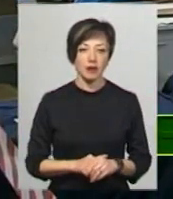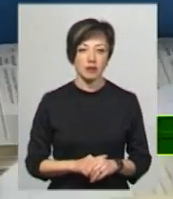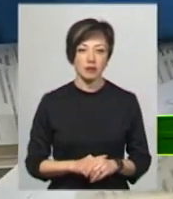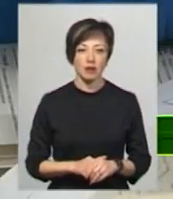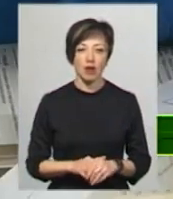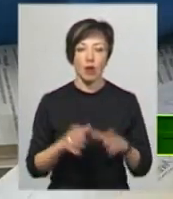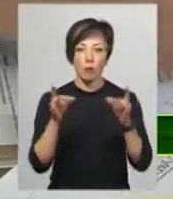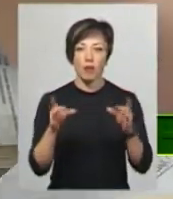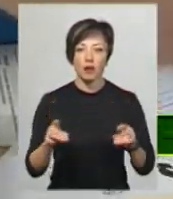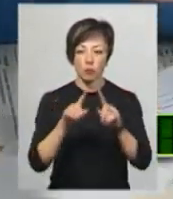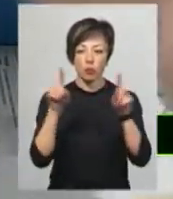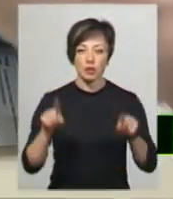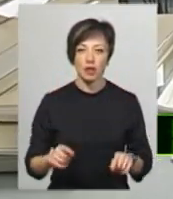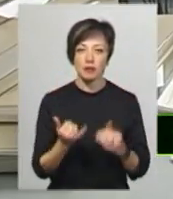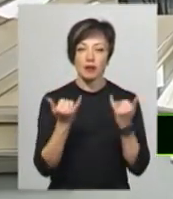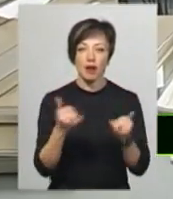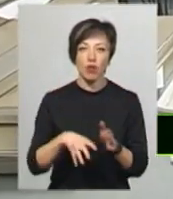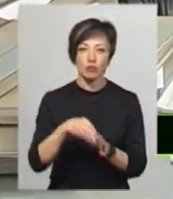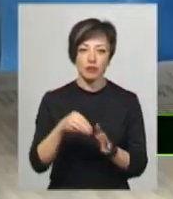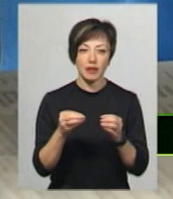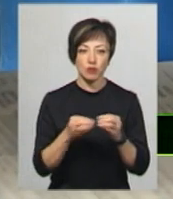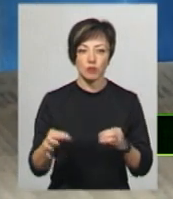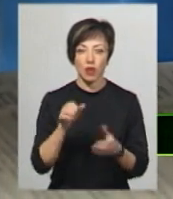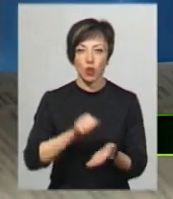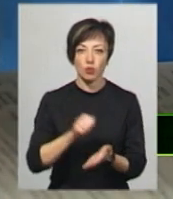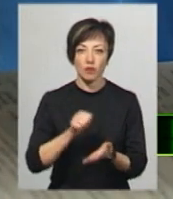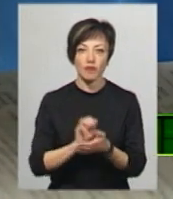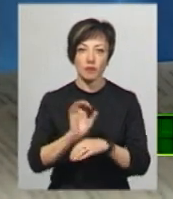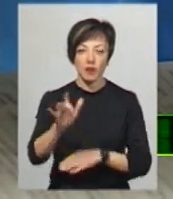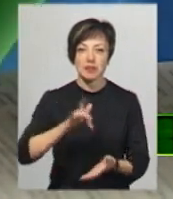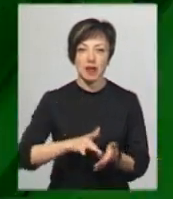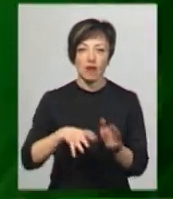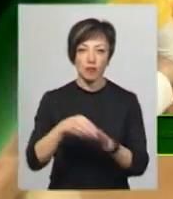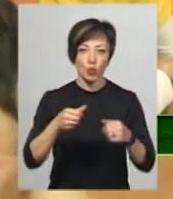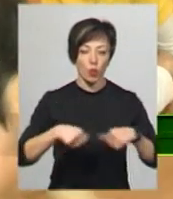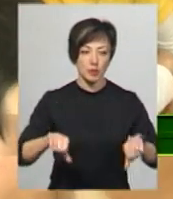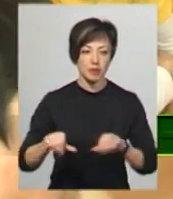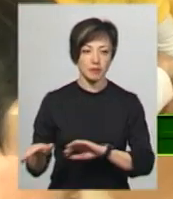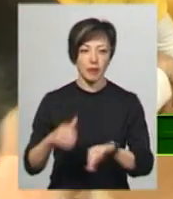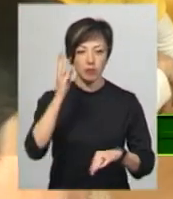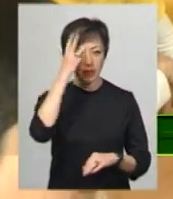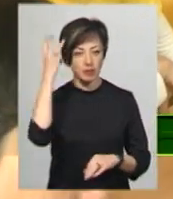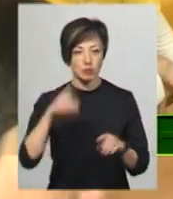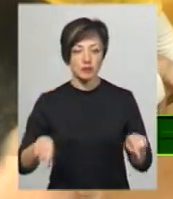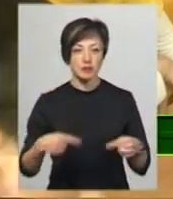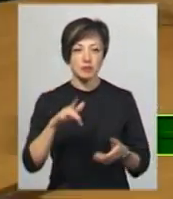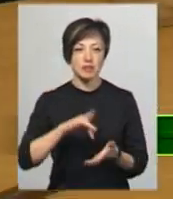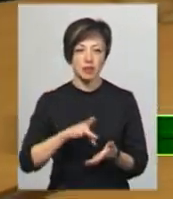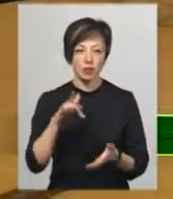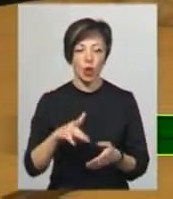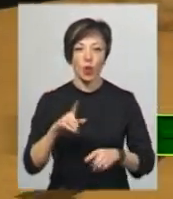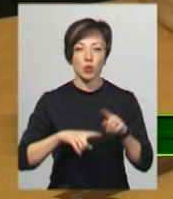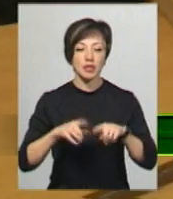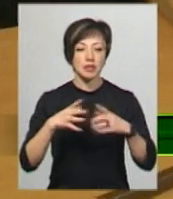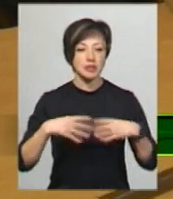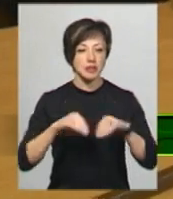бюлетенів для голосування в 10 областях надрукували і відправили до Центральної виборчої комісії. У Хмельницькому реабілітаційному центрі родини